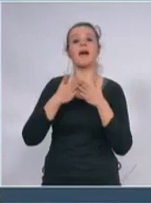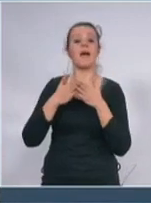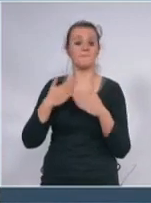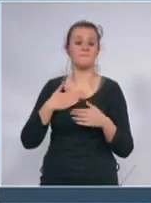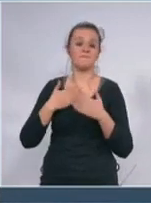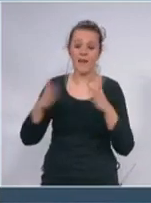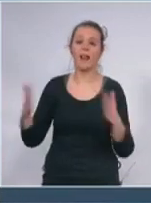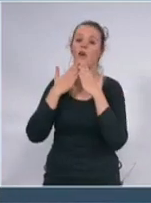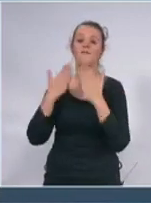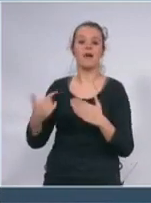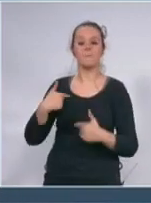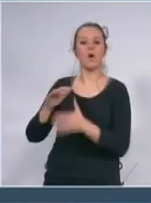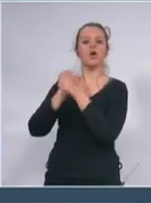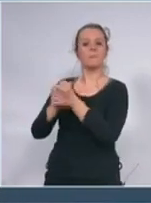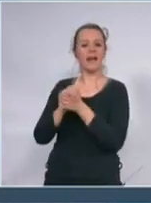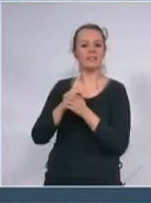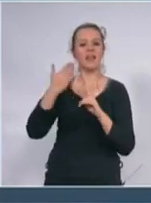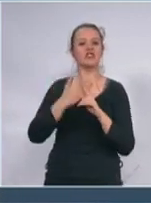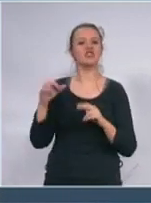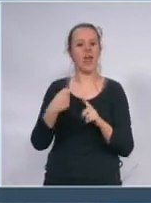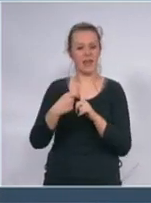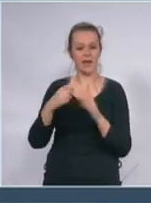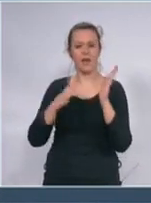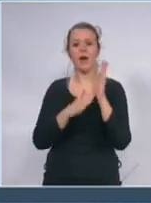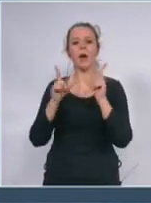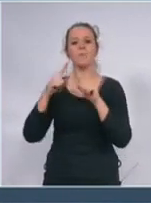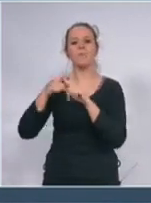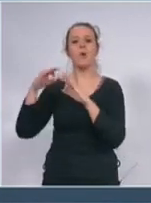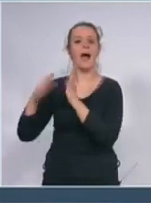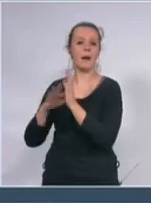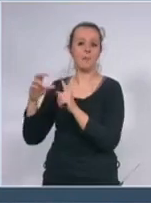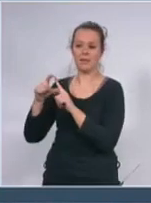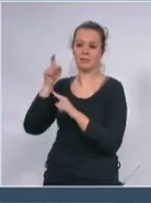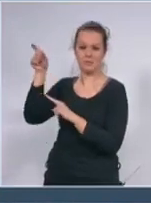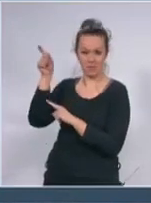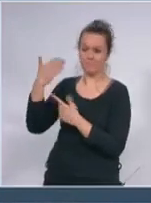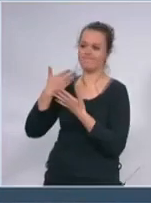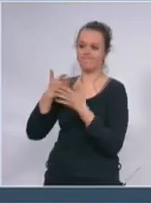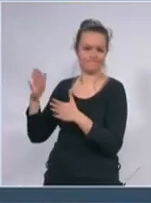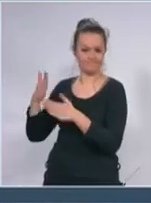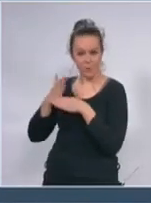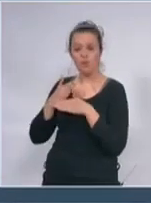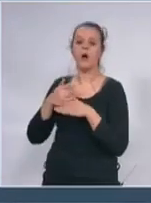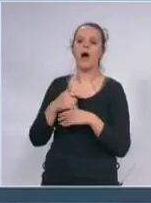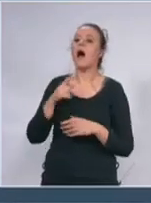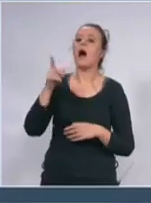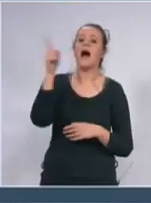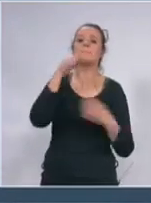i bratu a si Čimpingu ne znam šta bih rekao on spasava